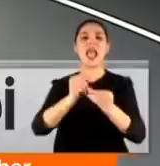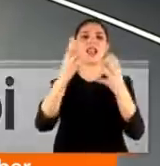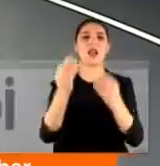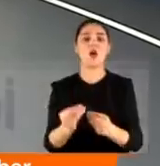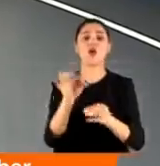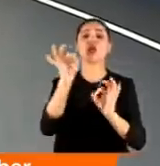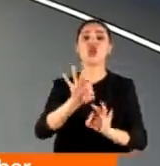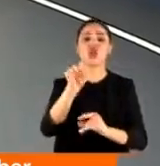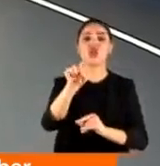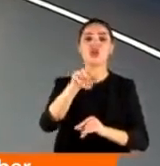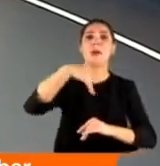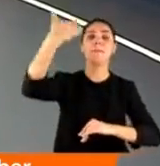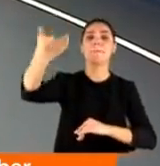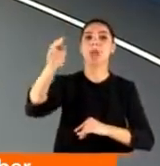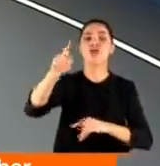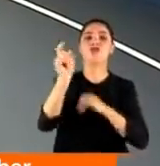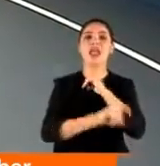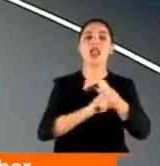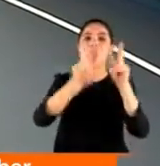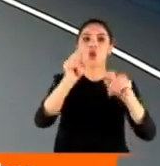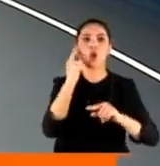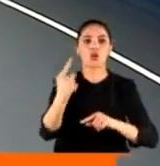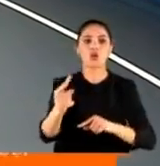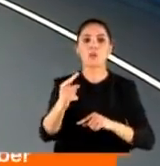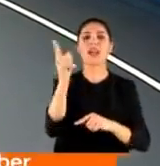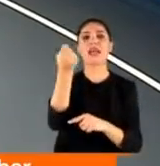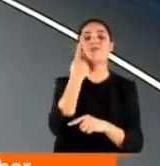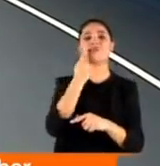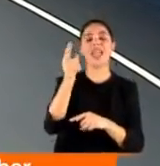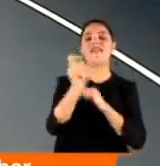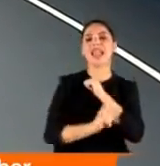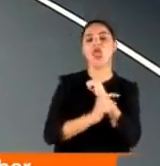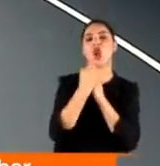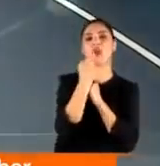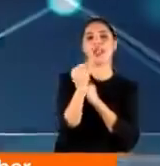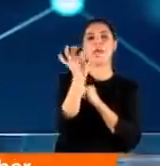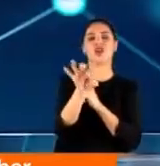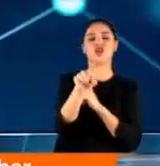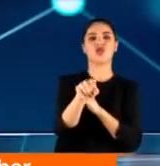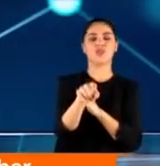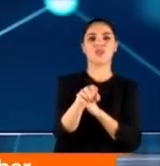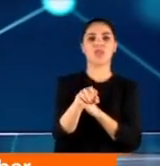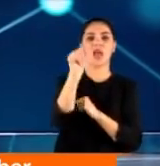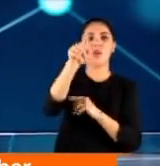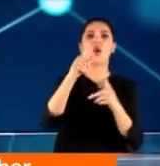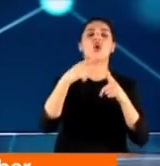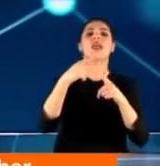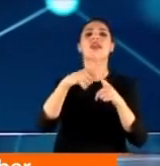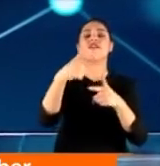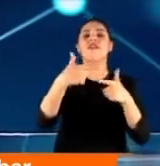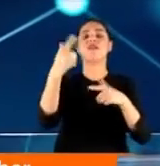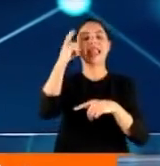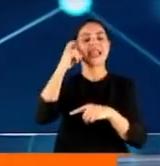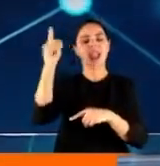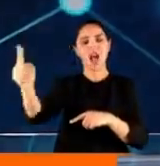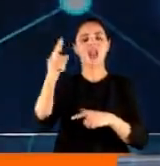Şimdi bir başka terör meselesine geçeceğiz. Aslında devlet terörü diyebiliriz buna net olarak. İsrail'den bahsediyorum. Filistin